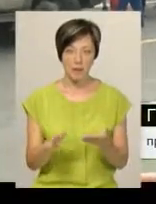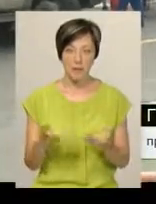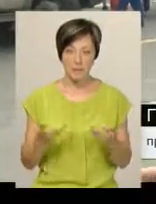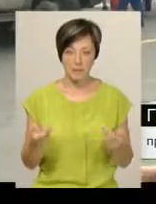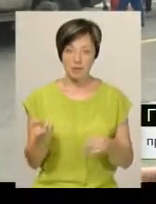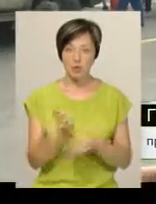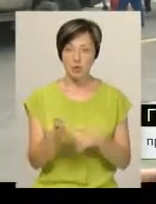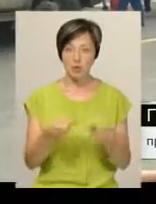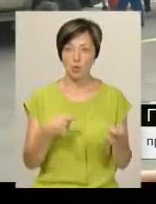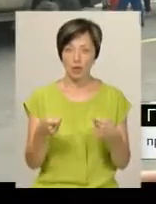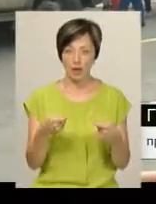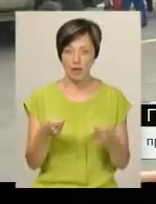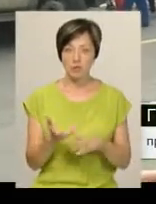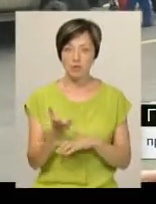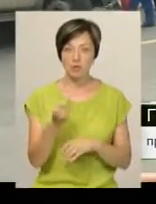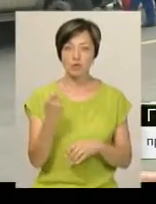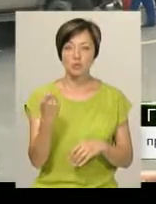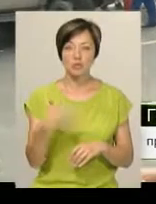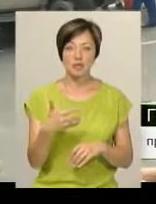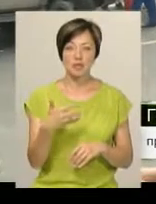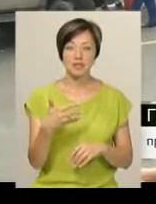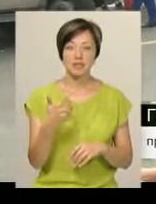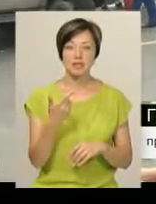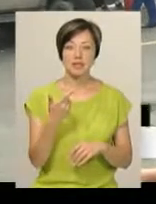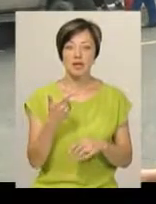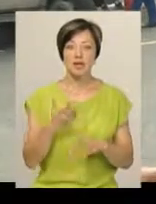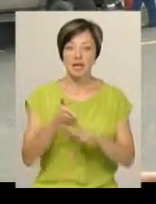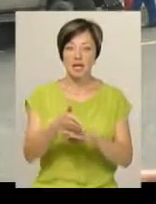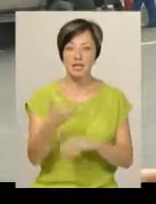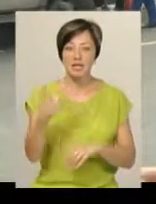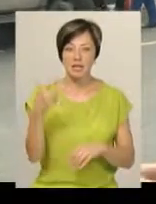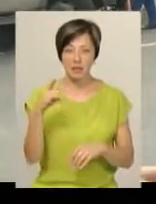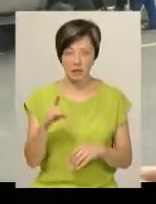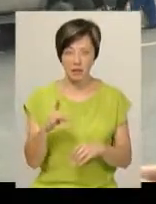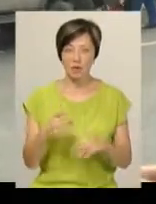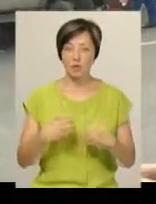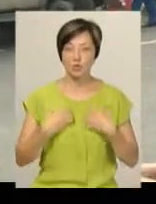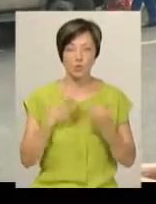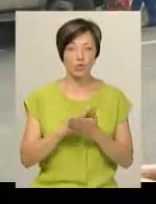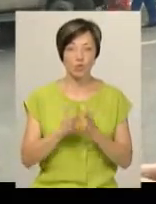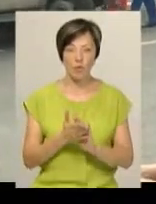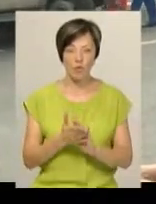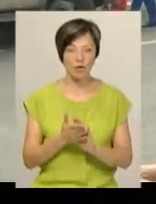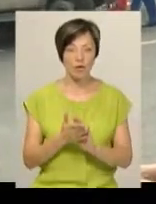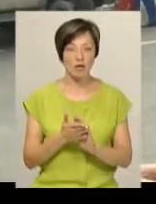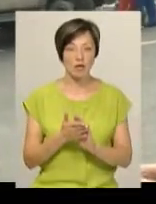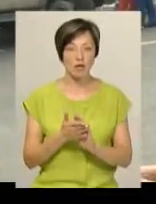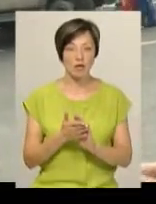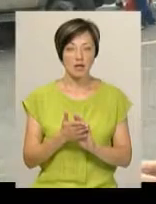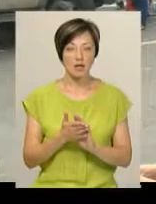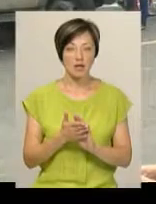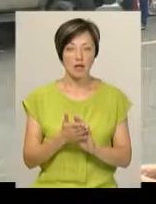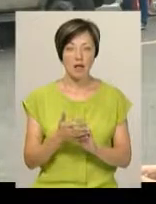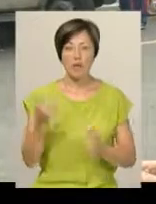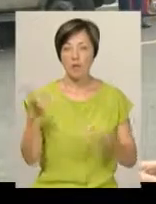прийшли торгувати, ми платимо 150 за гривню. Заїзд 30 гривень підняли. Ужасні умови. Маліше що-небудь.